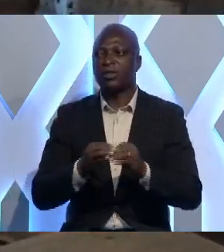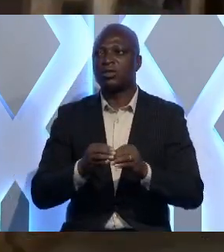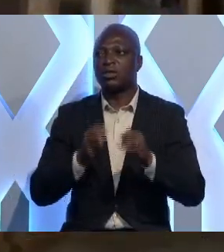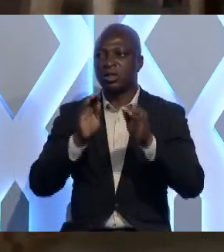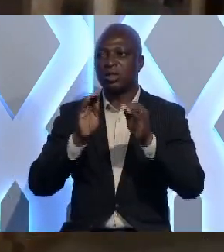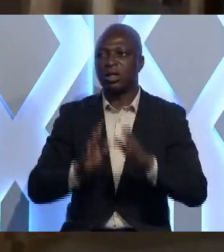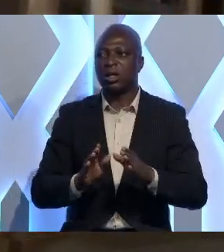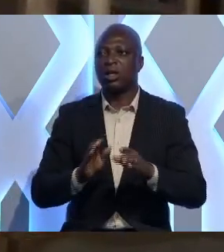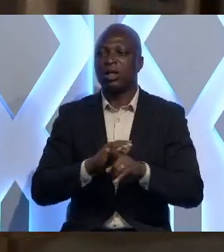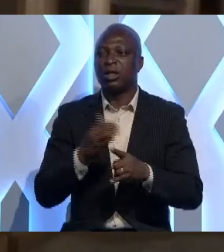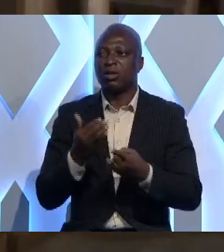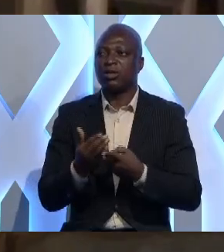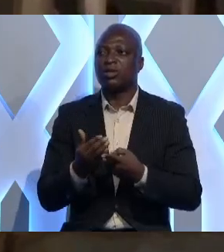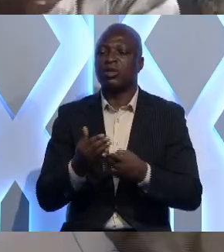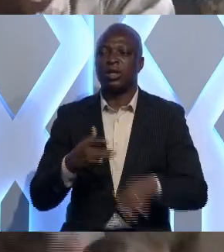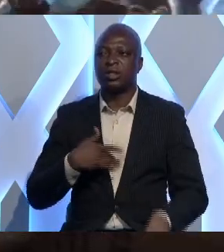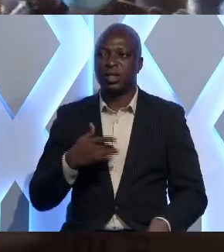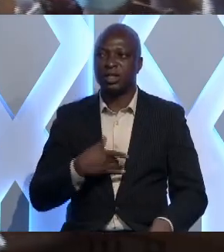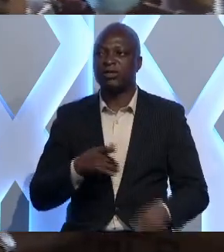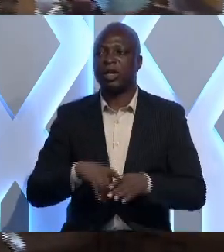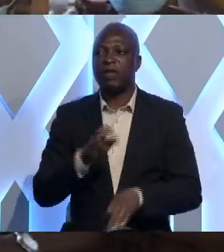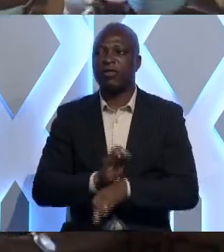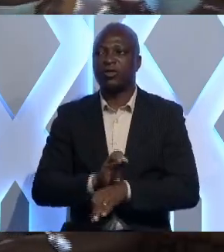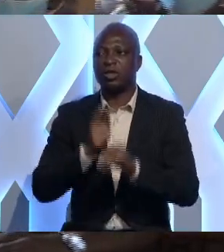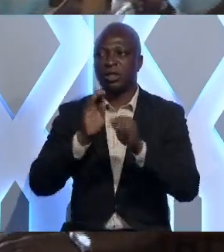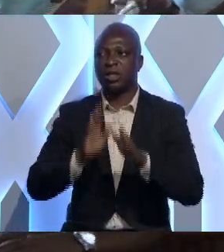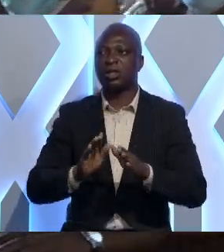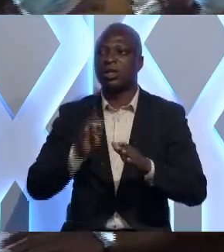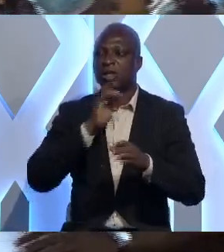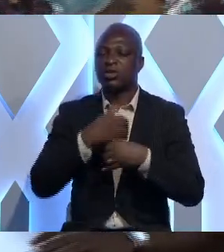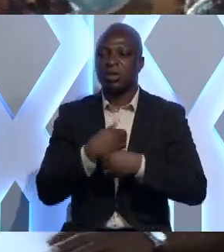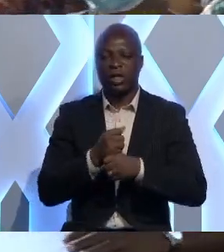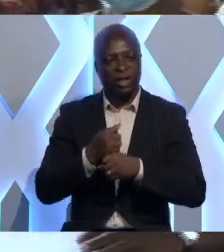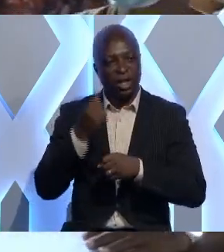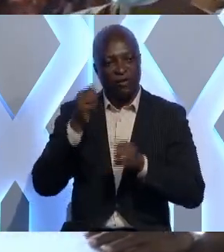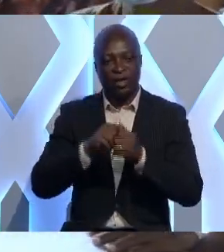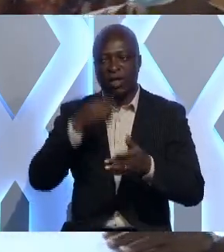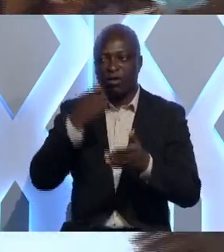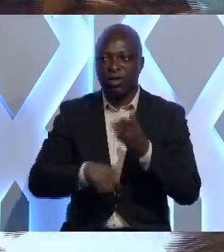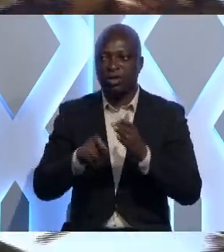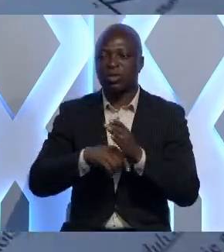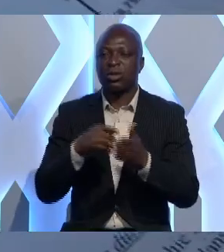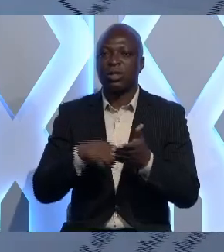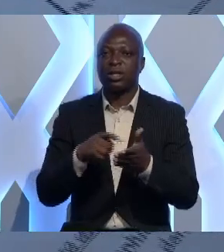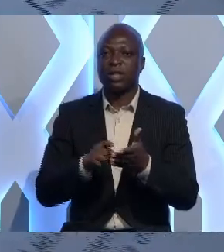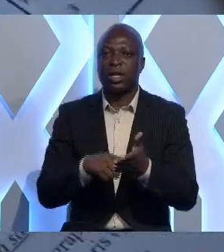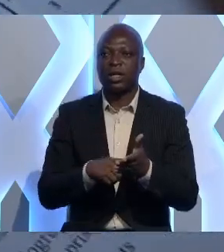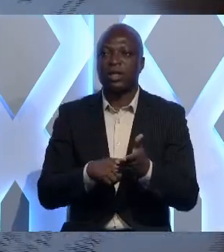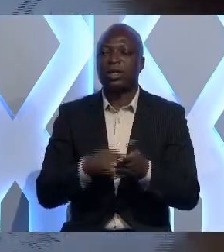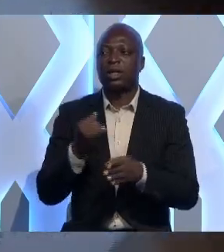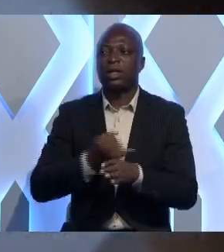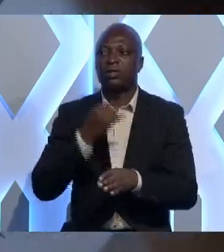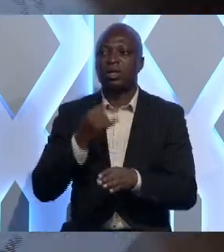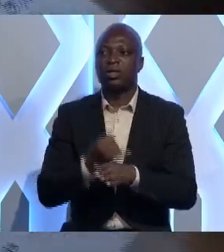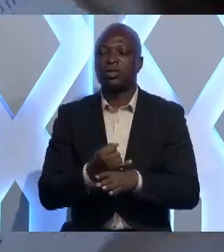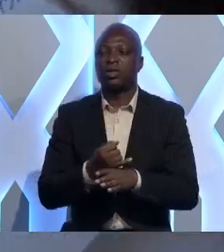enseignant. Des conditions incitatives à la fonction enseignante ont été créées avec la revalorisation des salaires, l'instauration